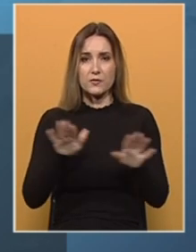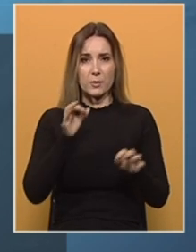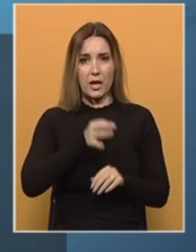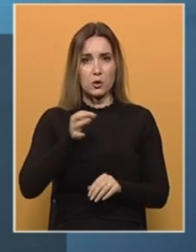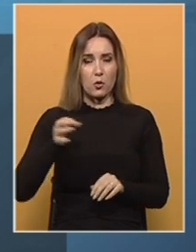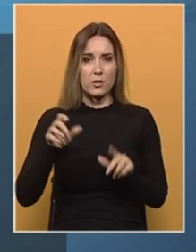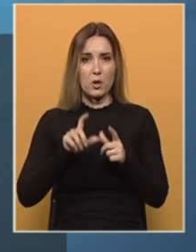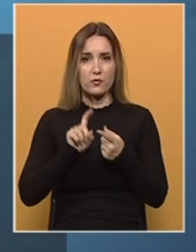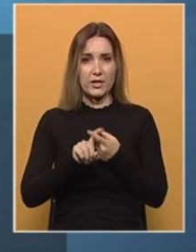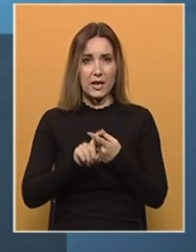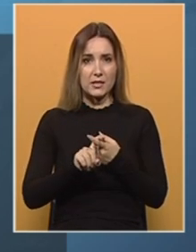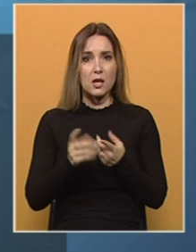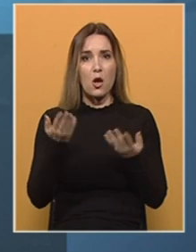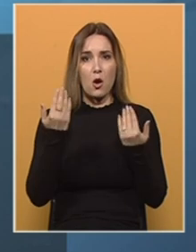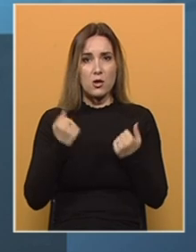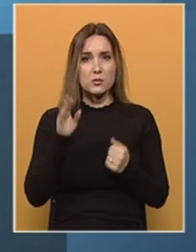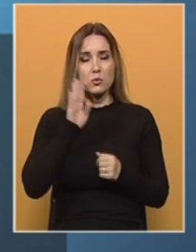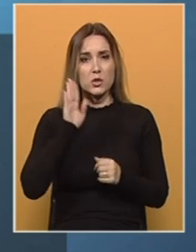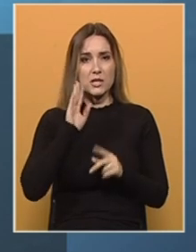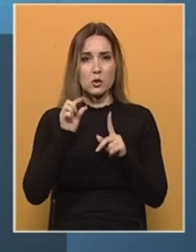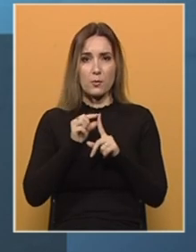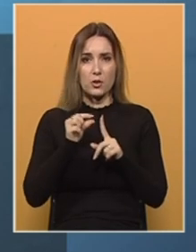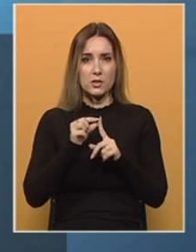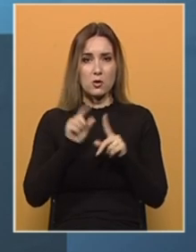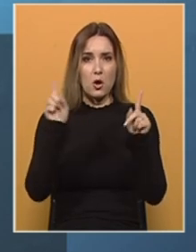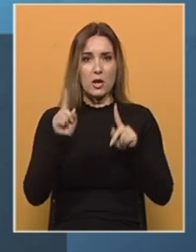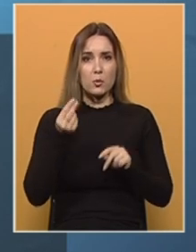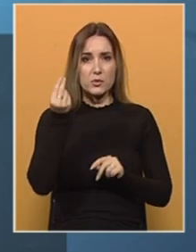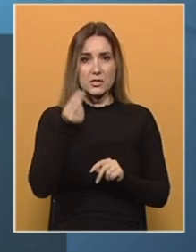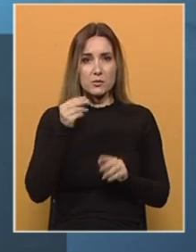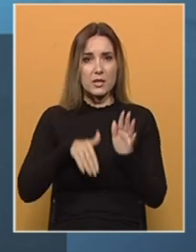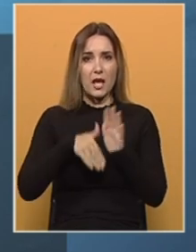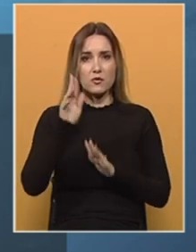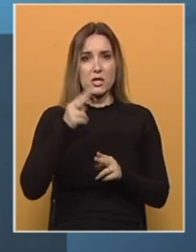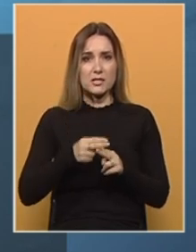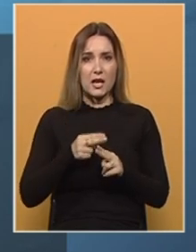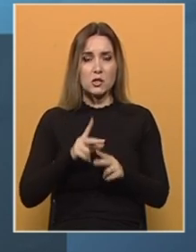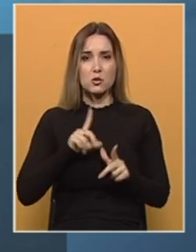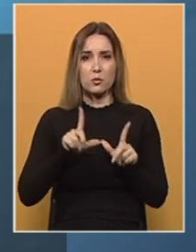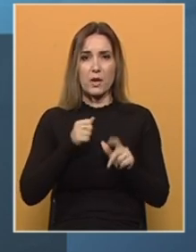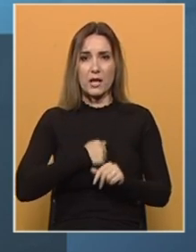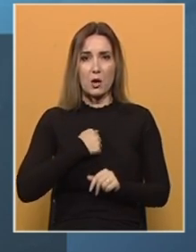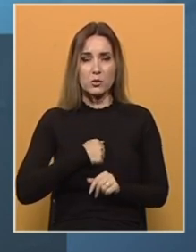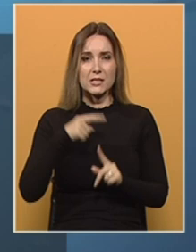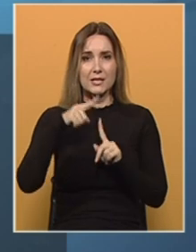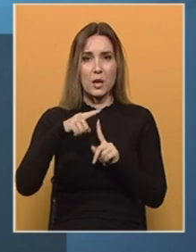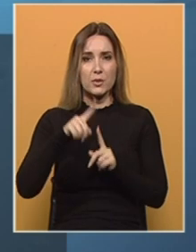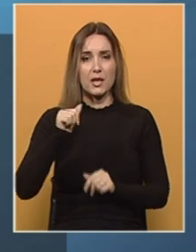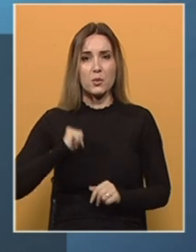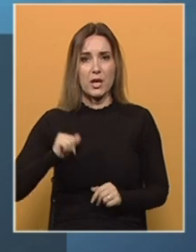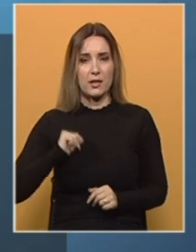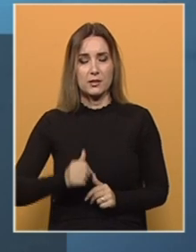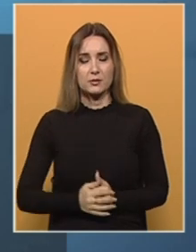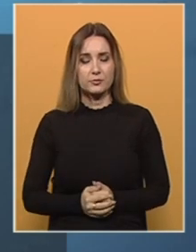kantonima u Federaciji BiH osim u Bosansko-Podrinskom. U Republice Srpskoj najviše zaraženih je u Banjoj Luci, Trebinju i